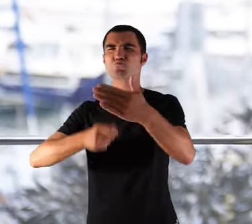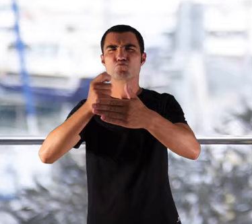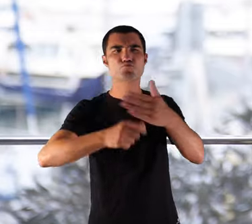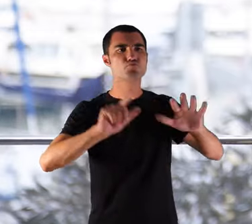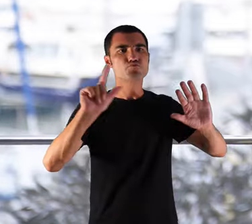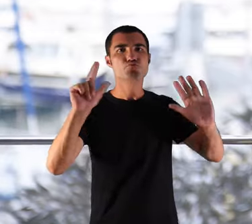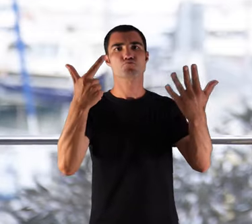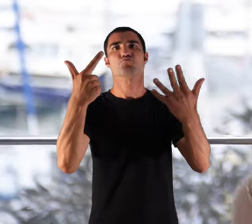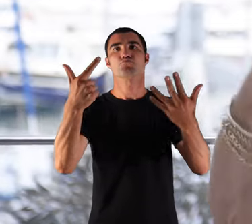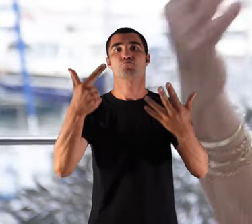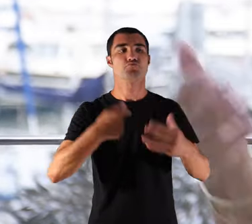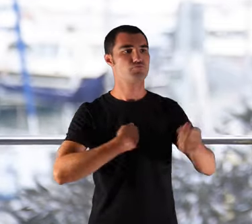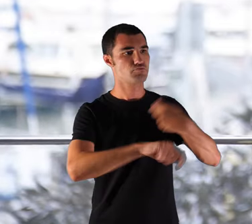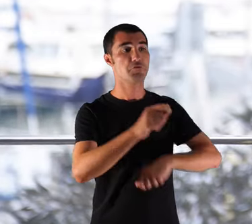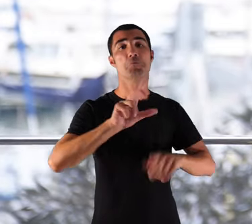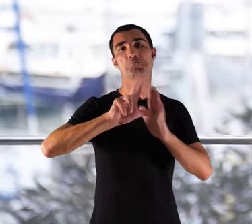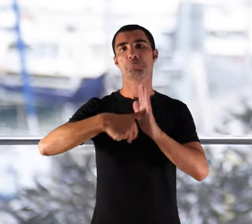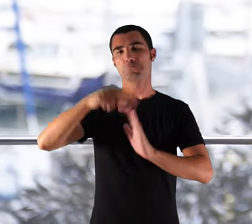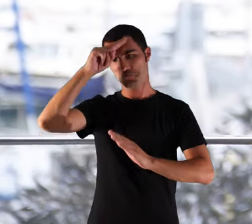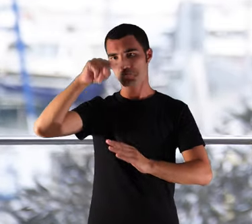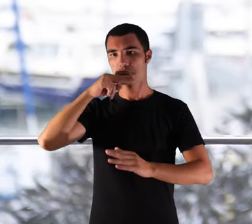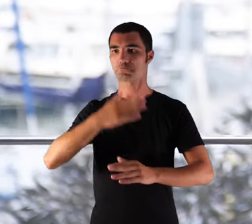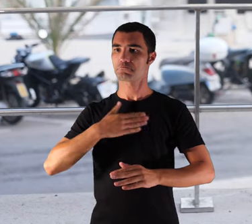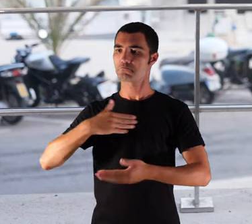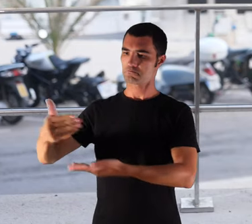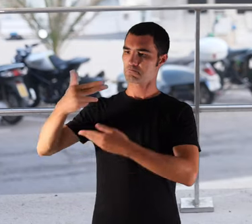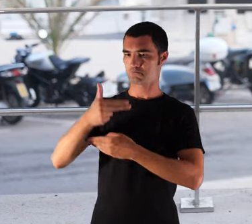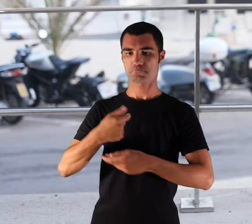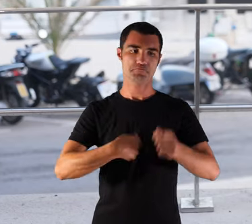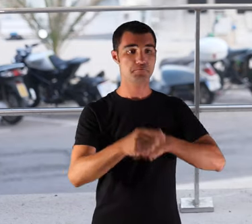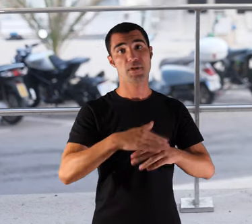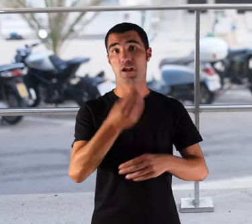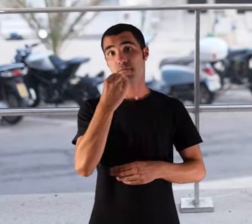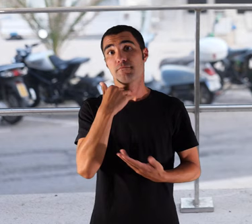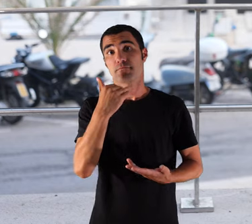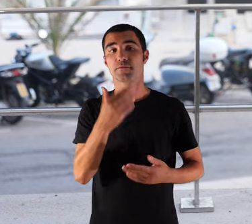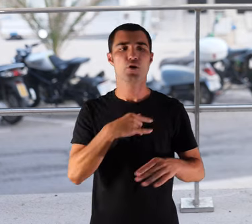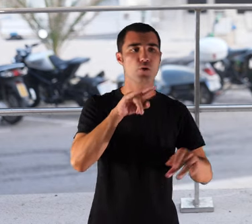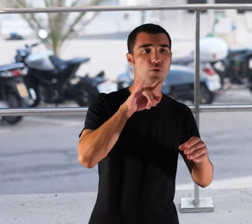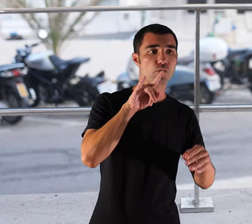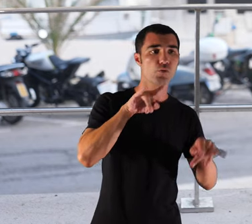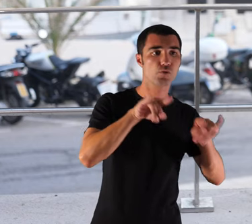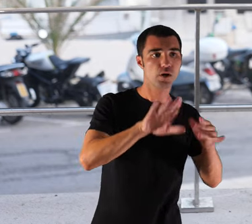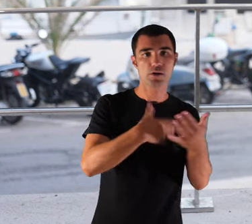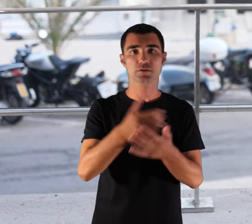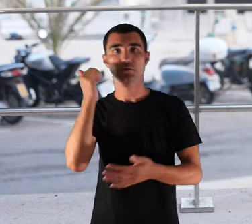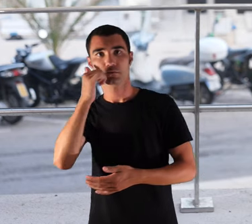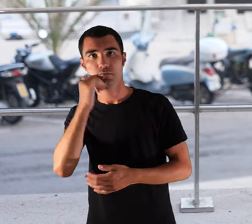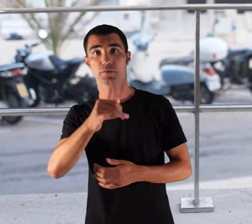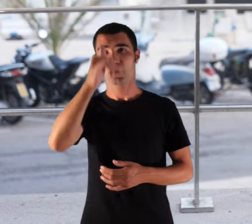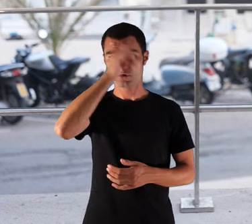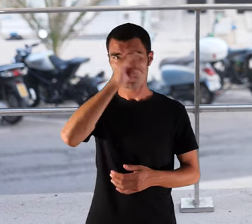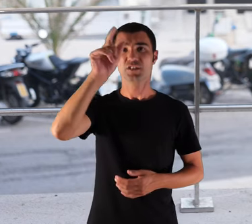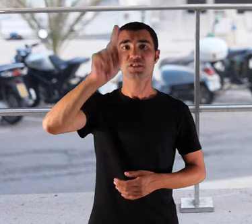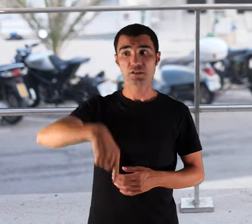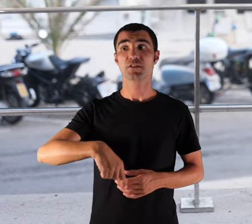i per donar-me l'espai de mon pare i qualque cosa més per poder guanyar alguna cosa més de dilluns a dissabte i el diumenges i